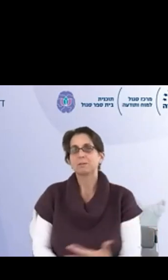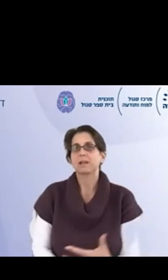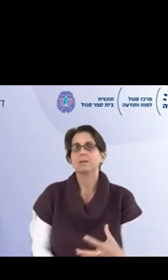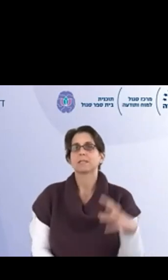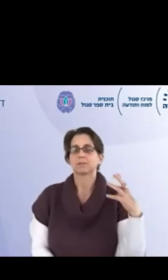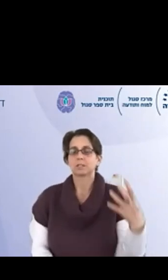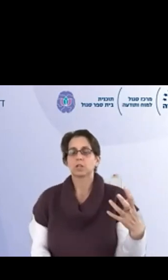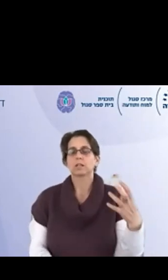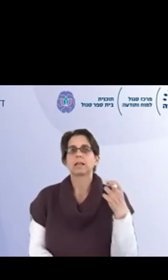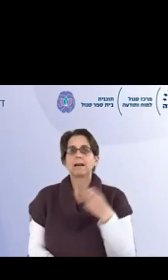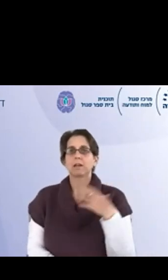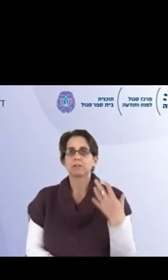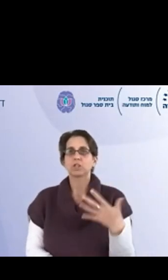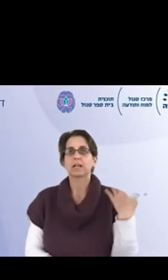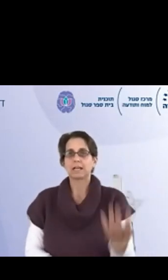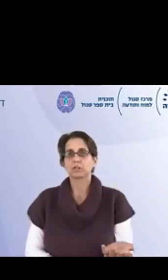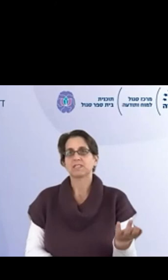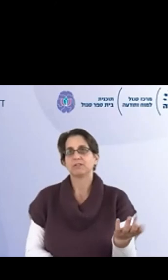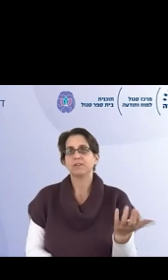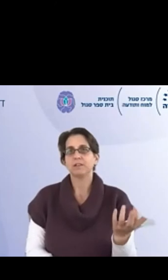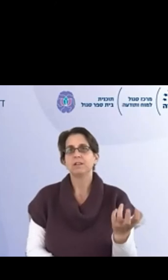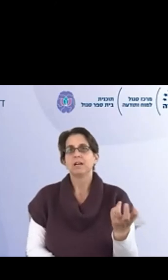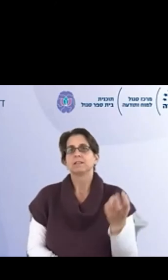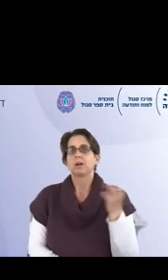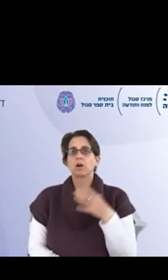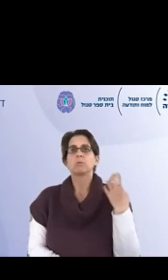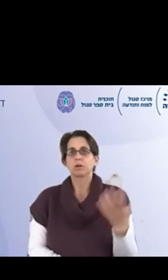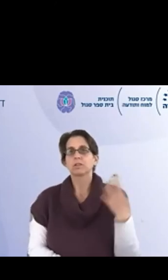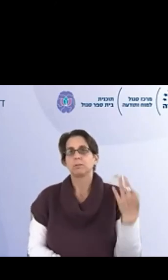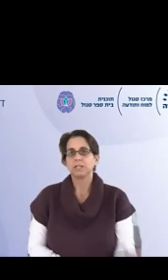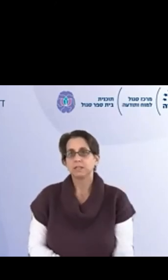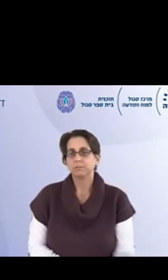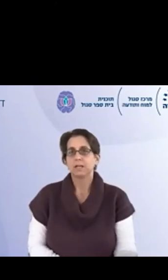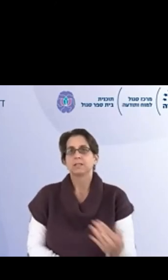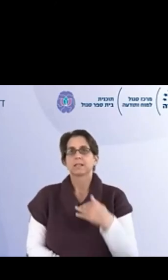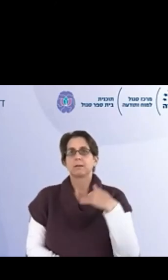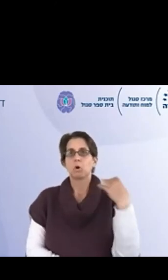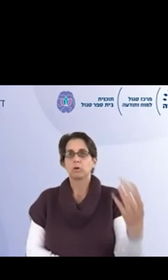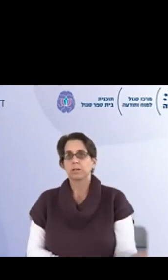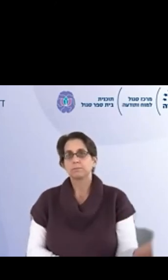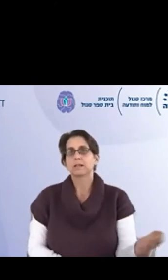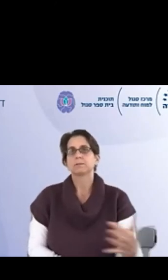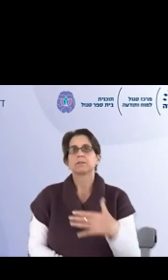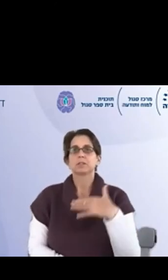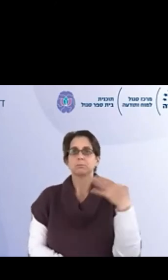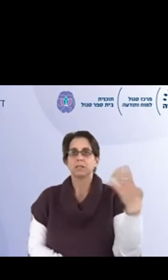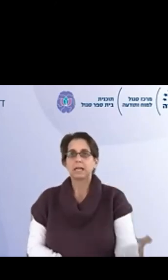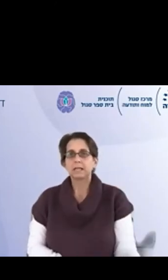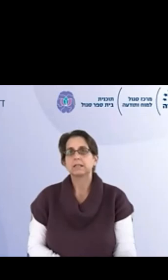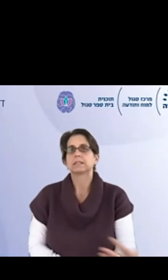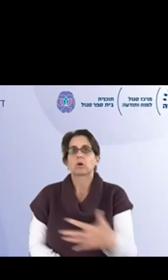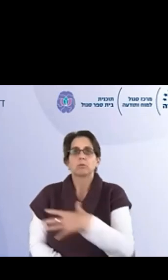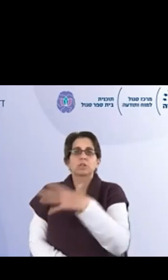שזה מתקיימת בכלל, זה הנושא של קהילה, ולהבין שקהילה של בית הספר, זה לא רק מורים ותלמידים, זה גם הורים, זה גם צוות